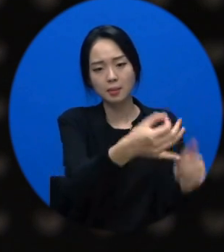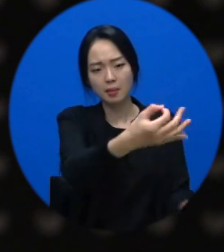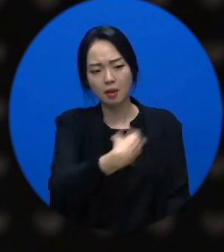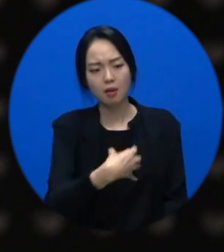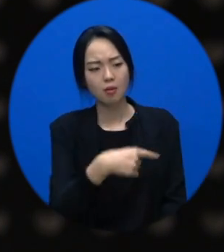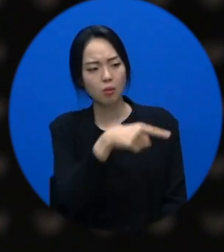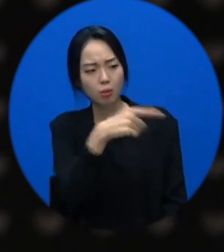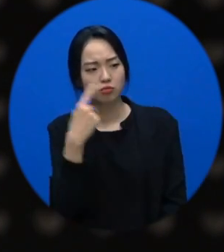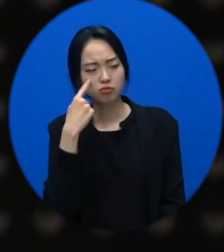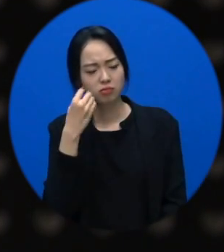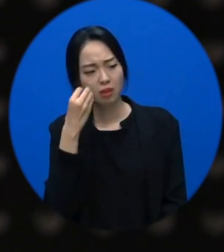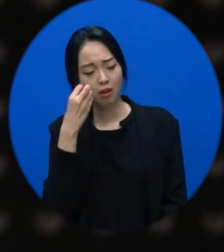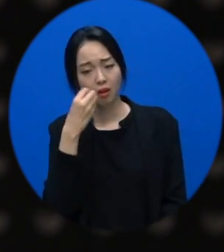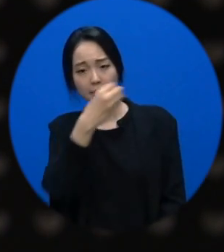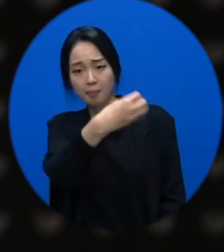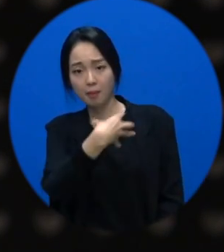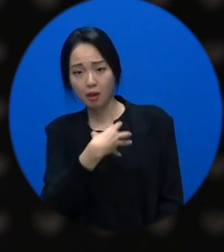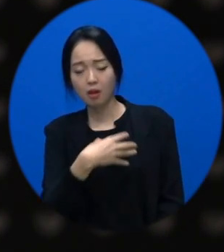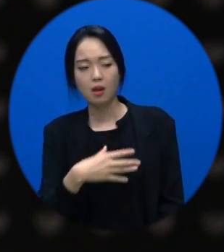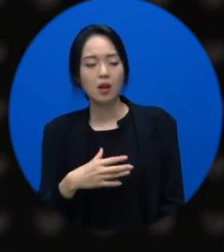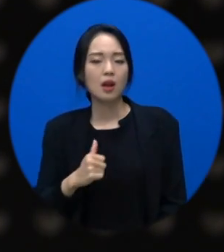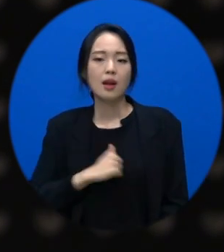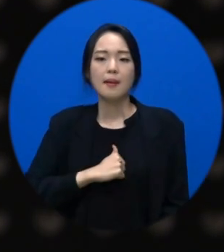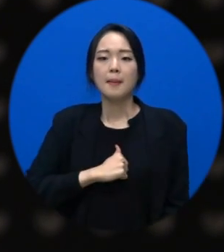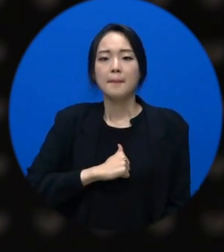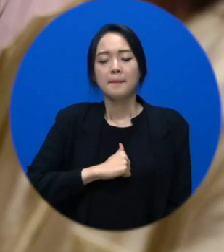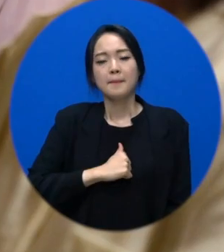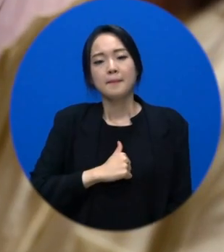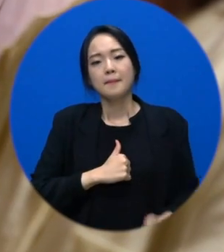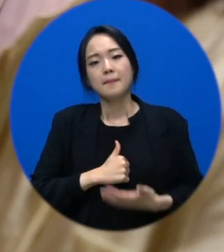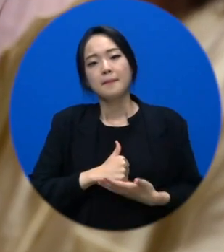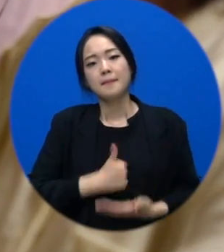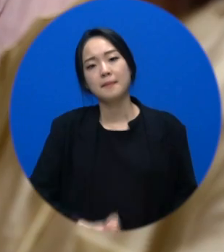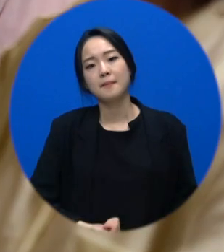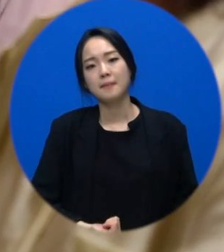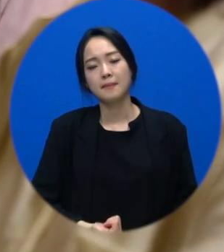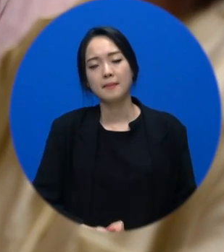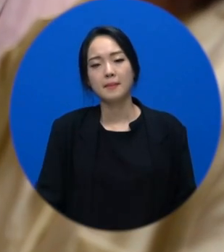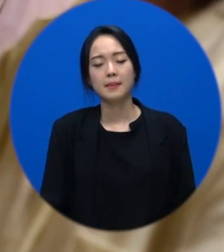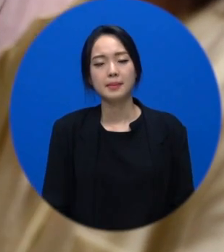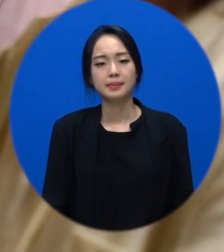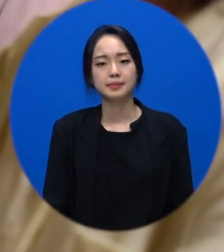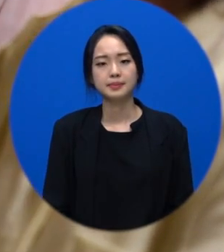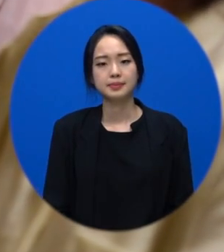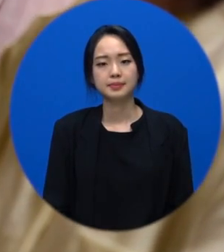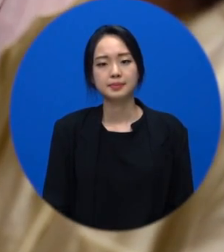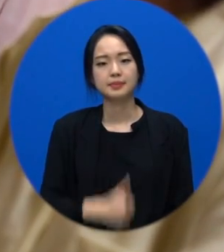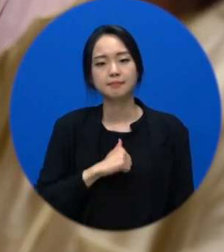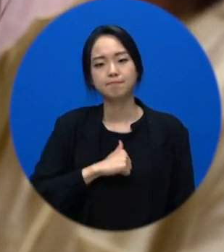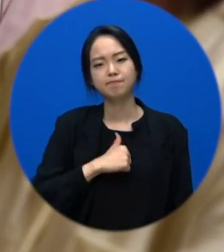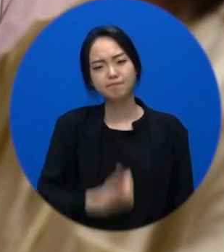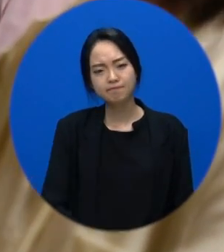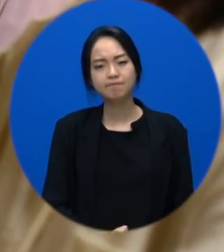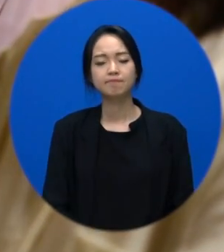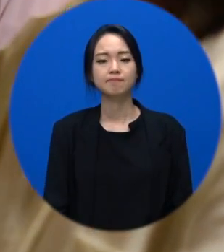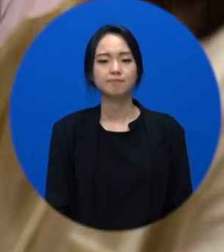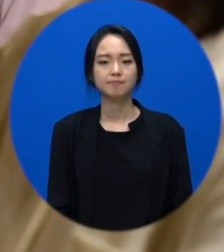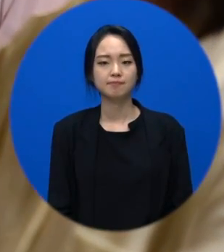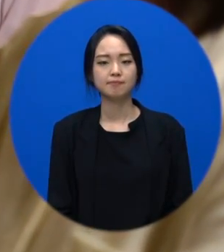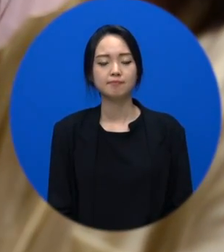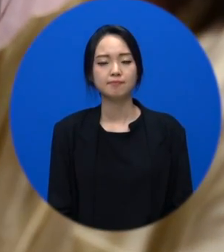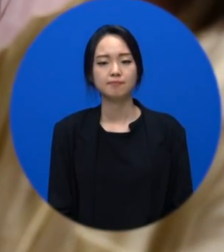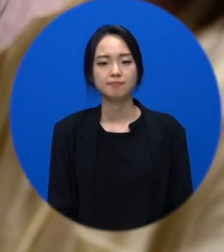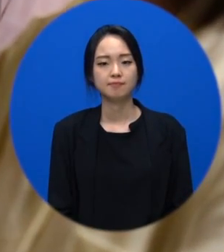이상해진 것 같다? 이거 한 마디면 그냥 바로 바닥 치잖아요. 그죠? 이거 한 마디면 바닥 치잖아요. 우리 자존감 그러지 말자고요.